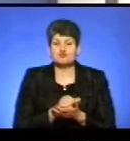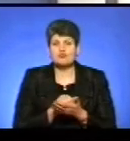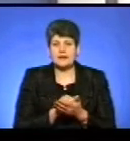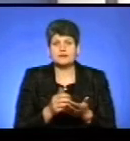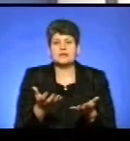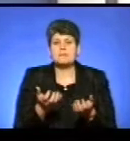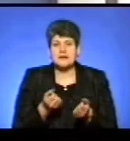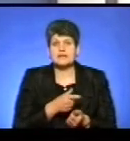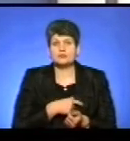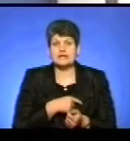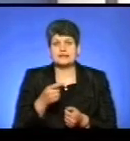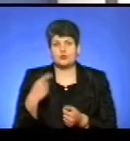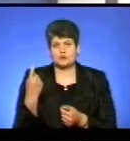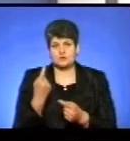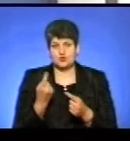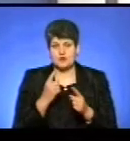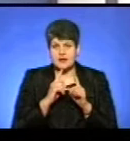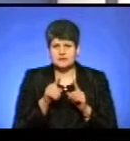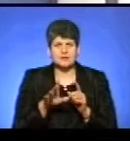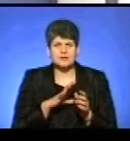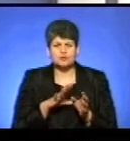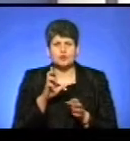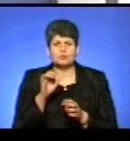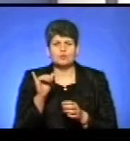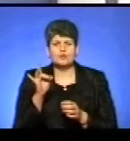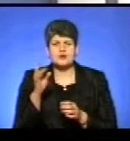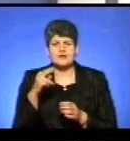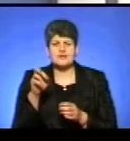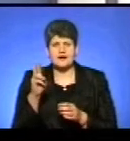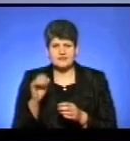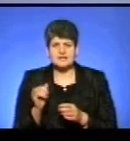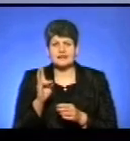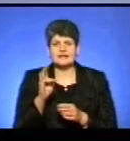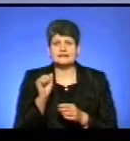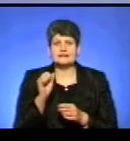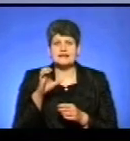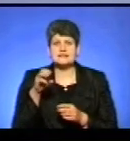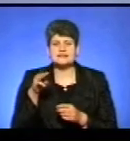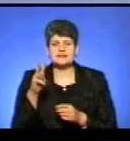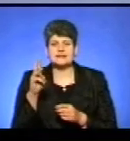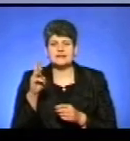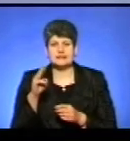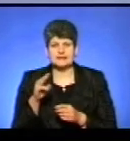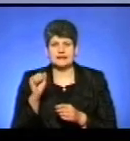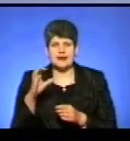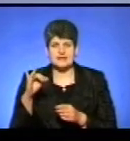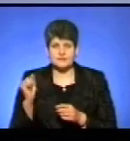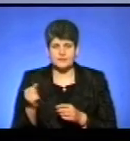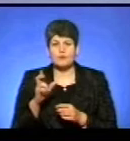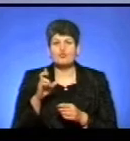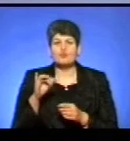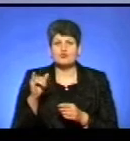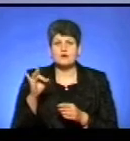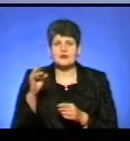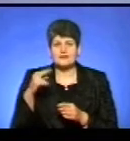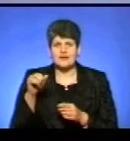Тернопільської обласної ради. Тобто там була відсутня Бурдяківська та Настасівська об'єднана територіальна громада. Бурдяківська, ми знаємо,